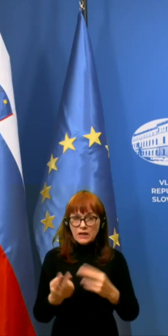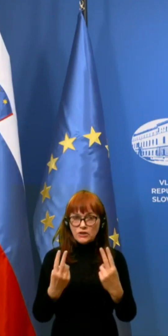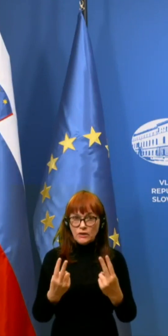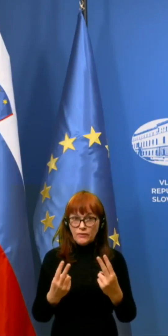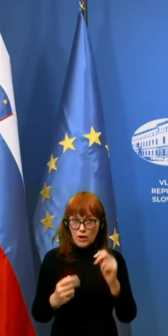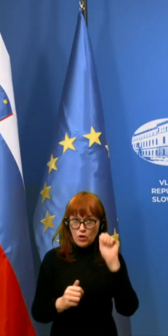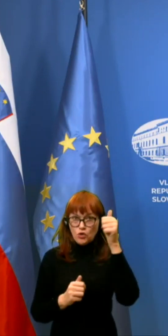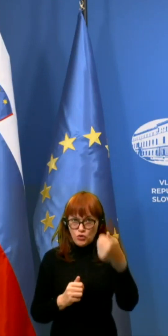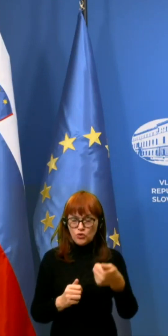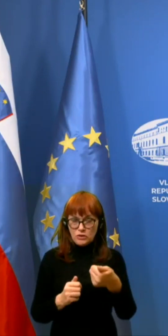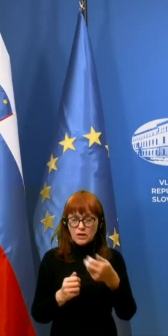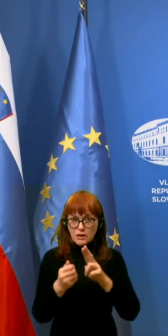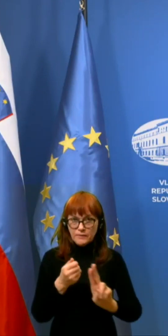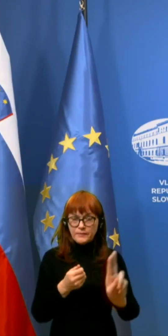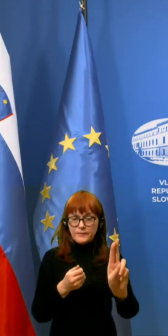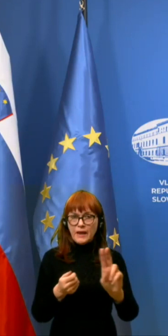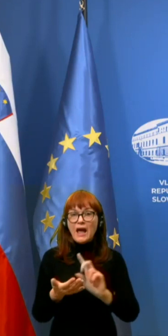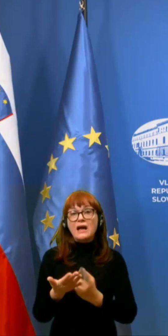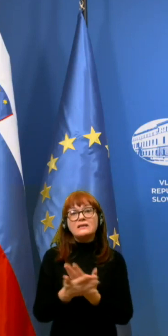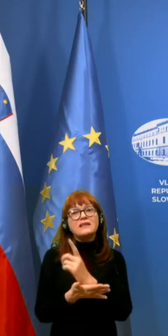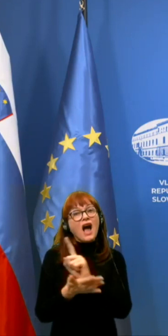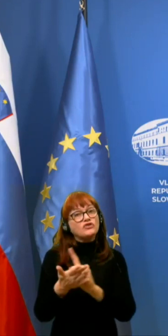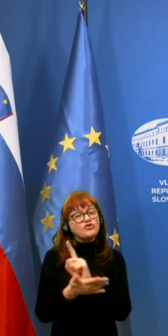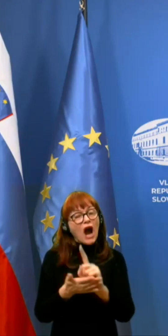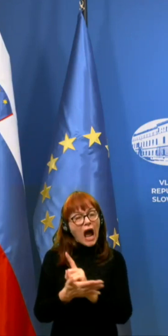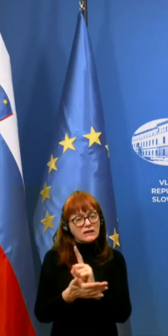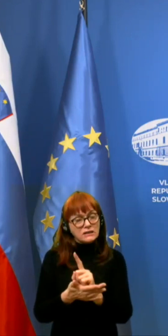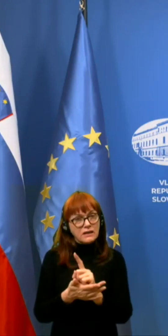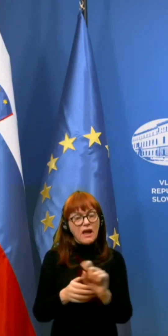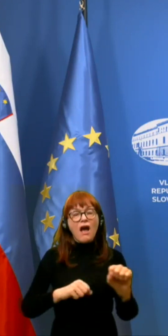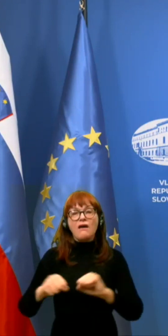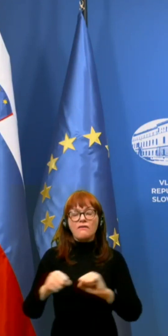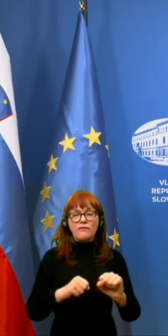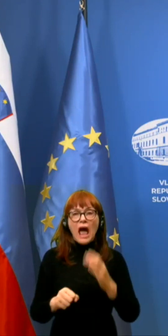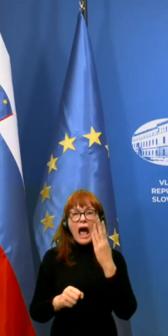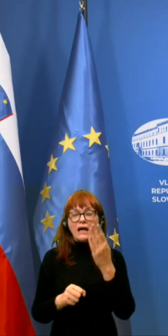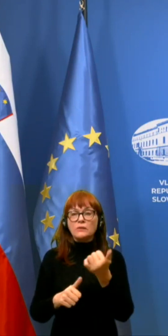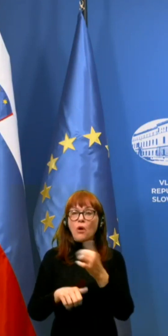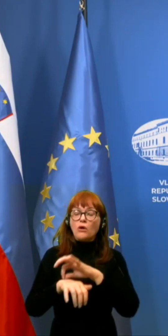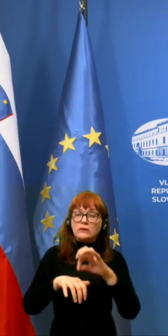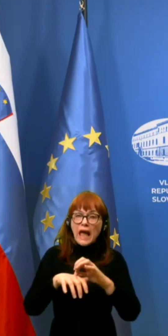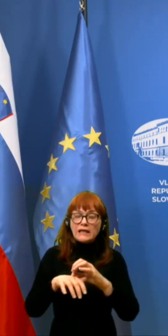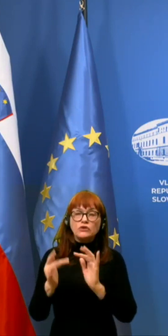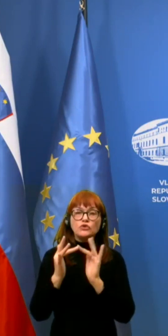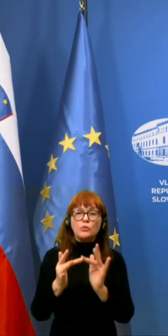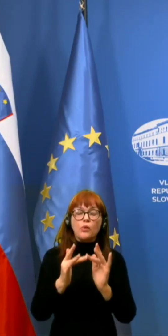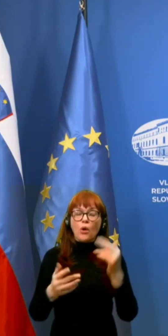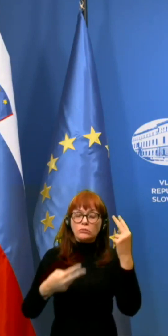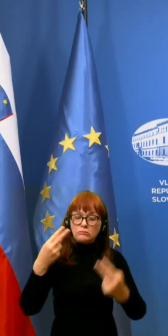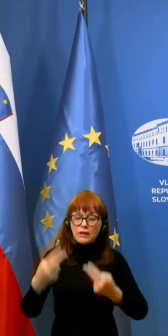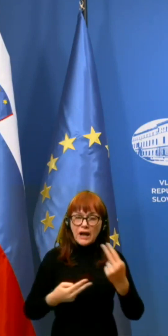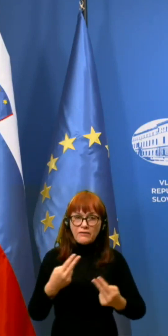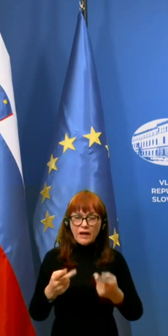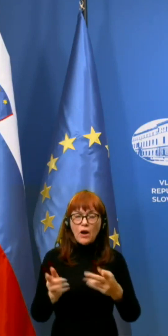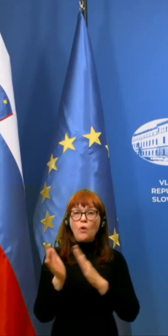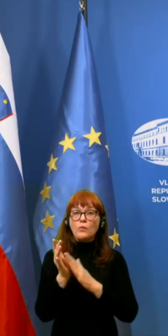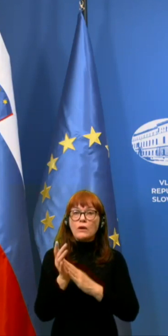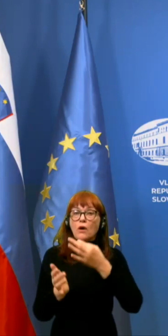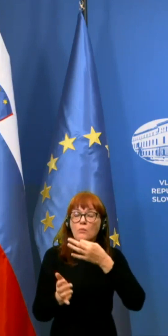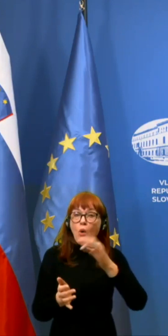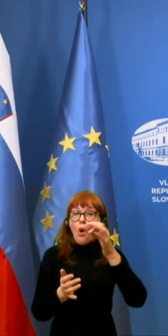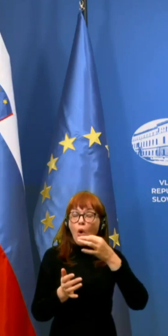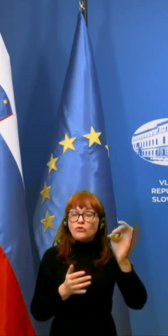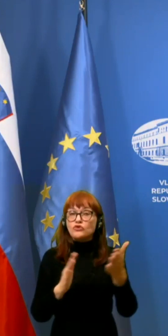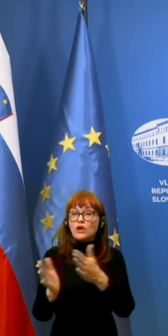trčeno jutri, za časne narave, vlada jih bo tedensko preverjala, v primeru boljšanja